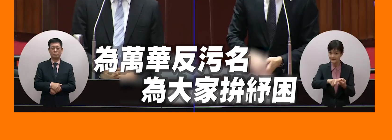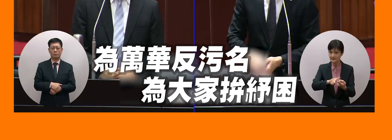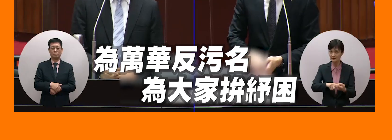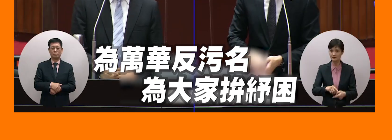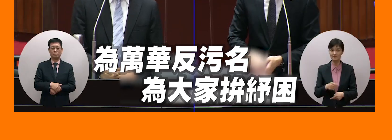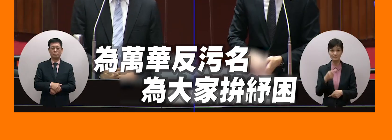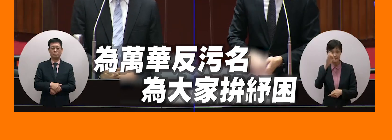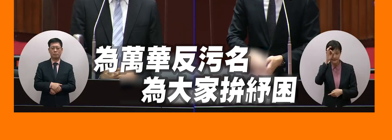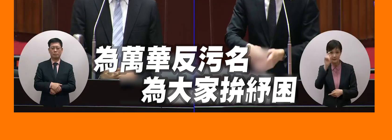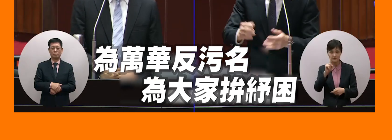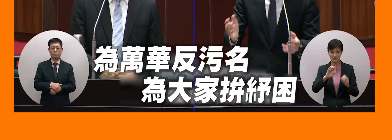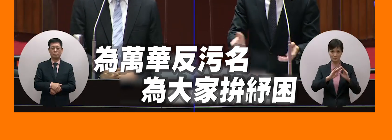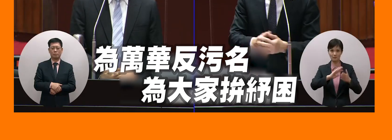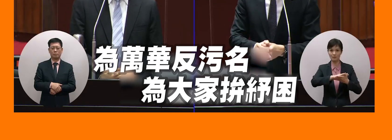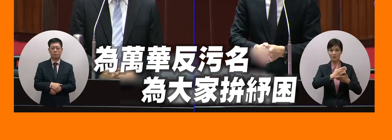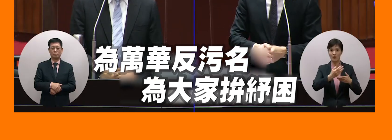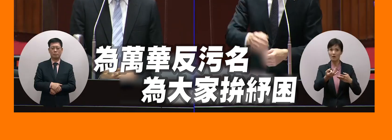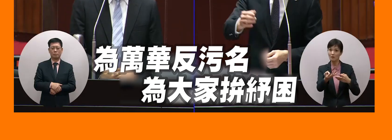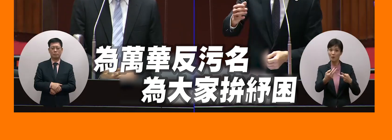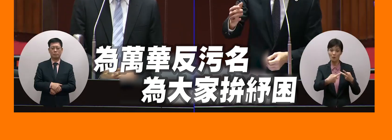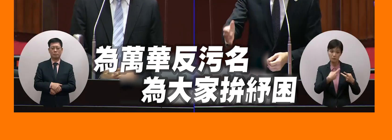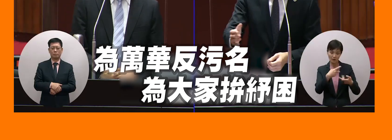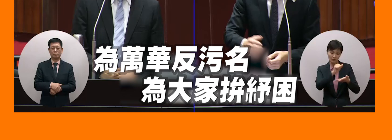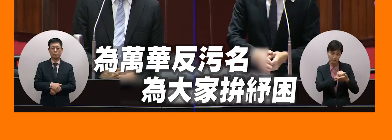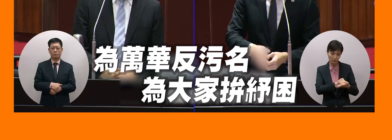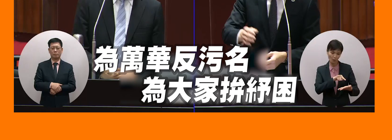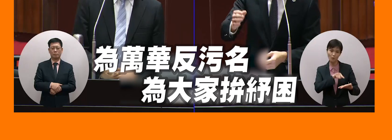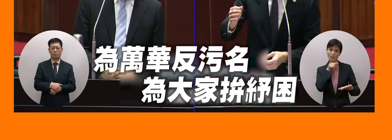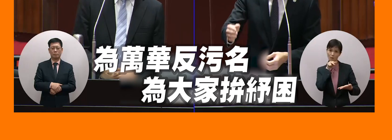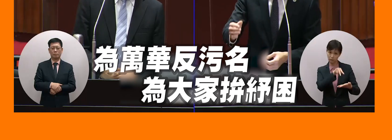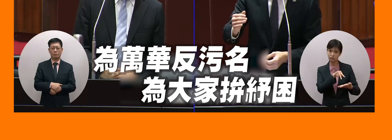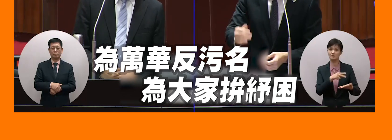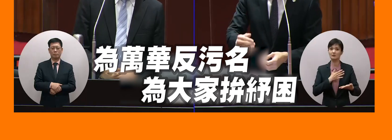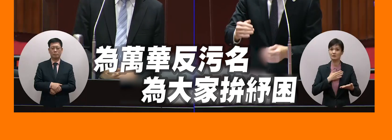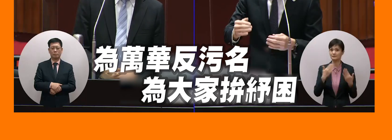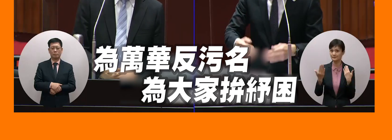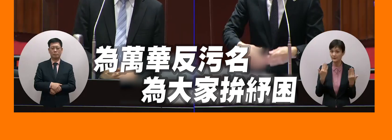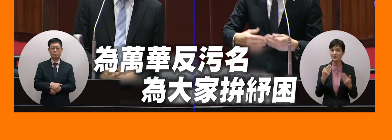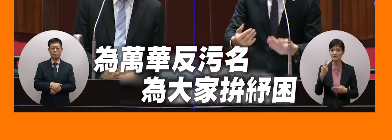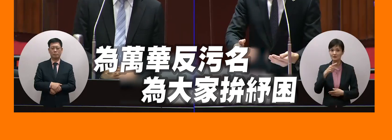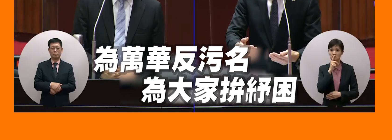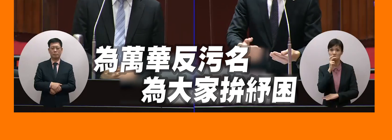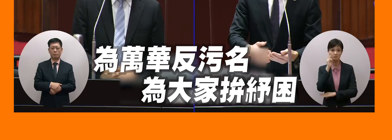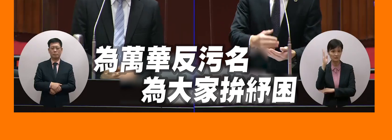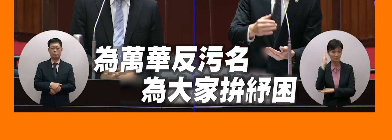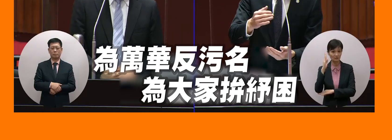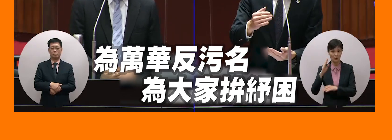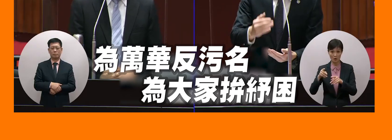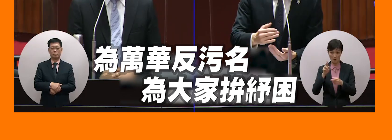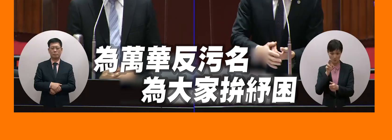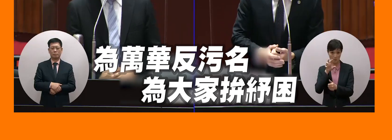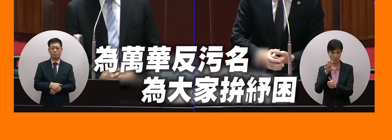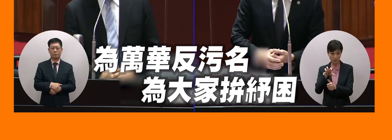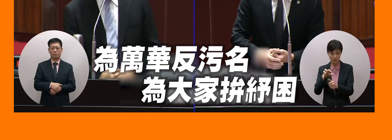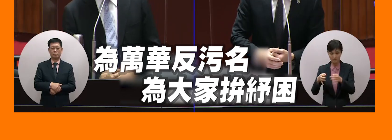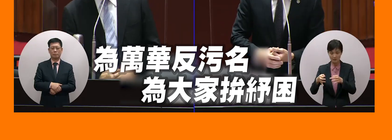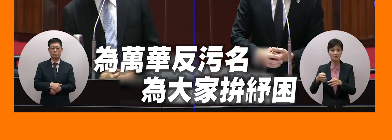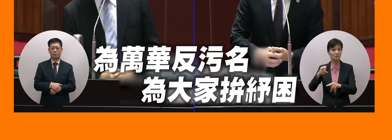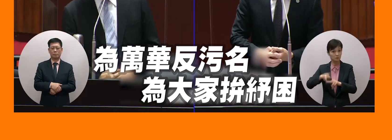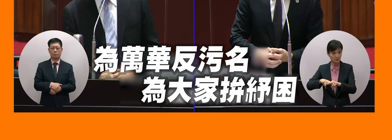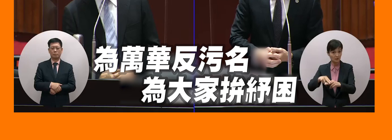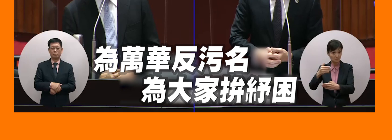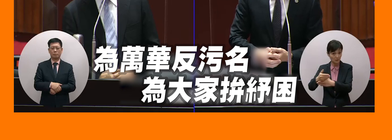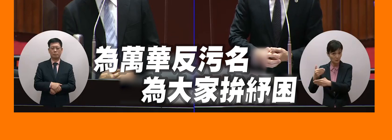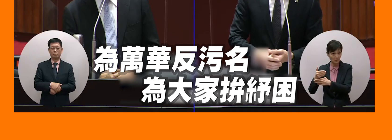款資料就知道還有很多譬如說中央政府明明聽下去就有補助但是我們也有地方政府